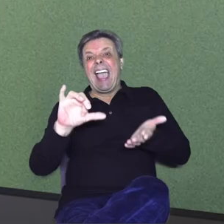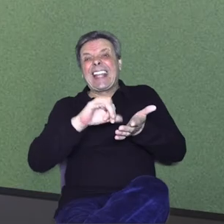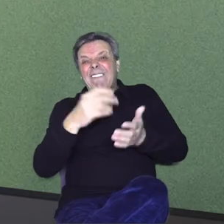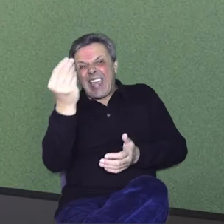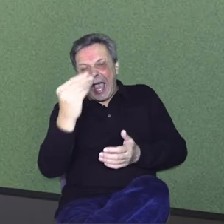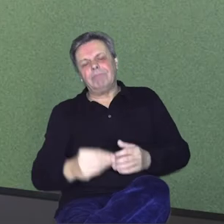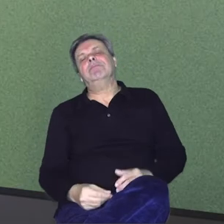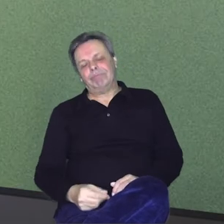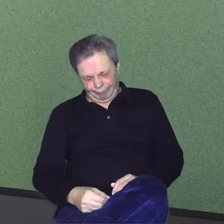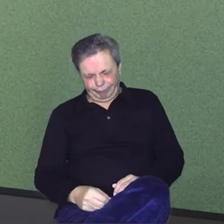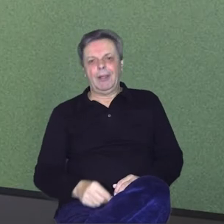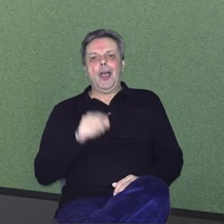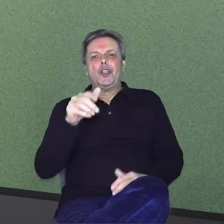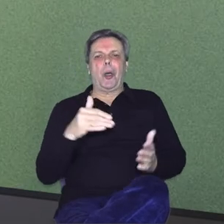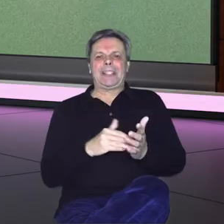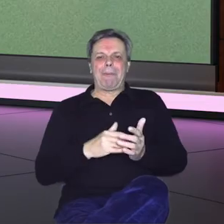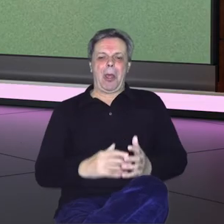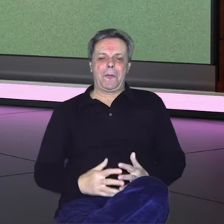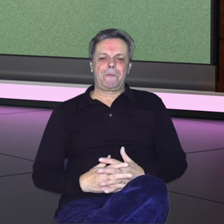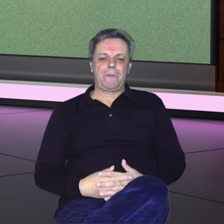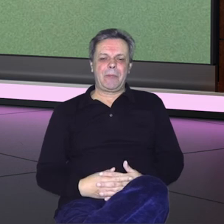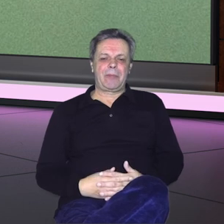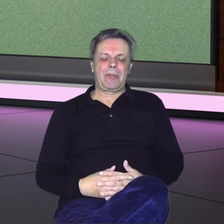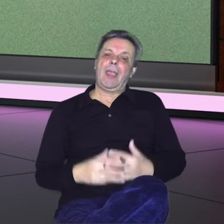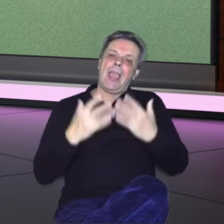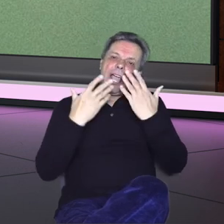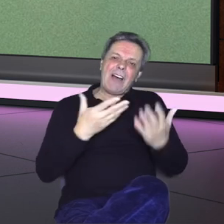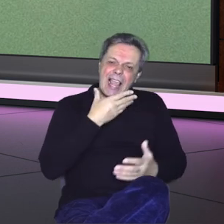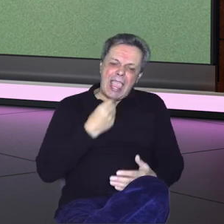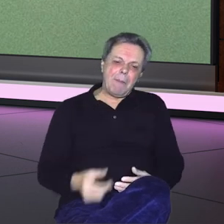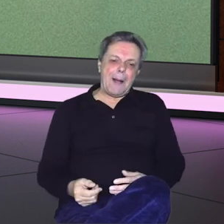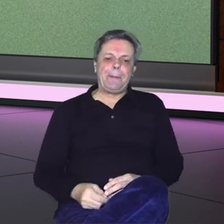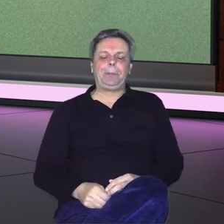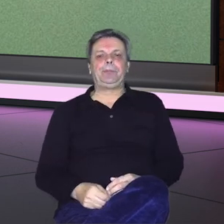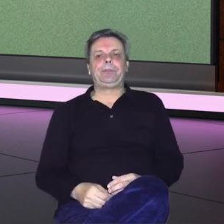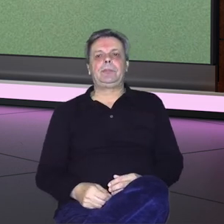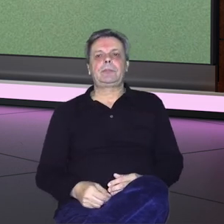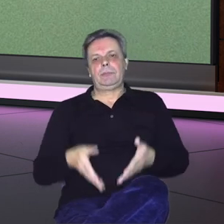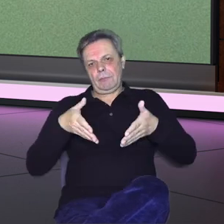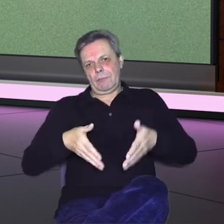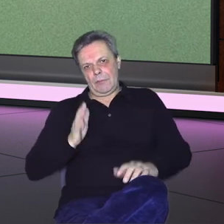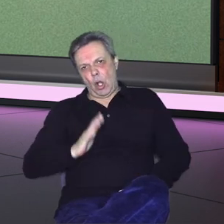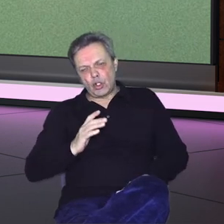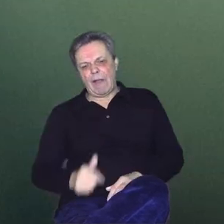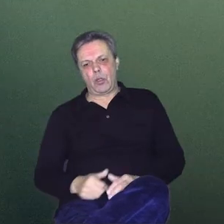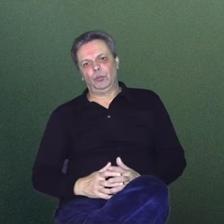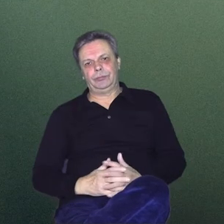E, to bi trebalo, to treba, to se traži. Hvala ti lijepa na ovom gostovanju.